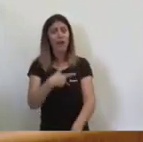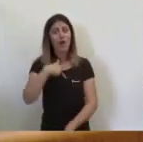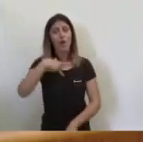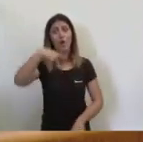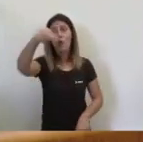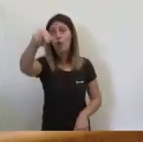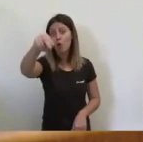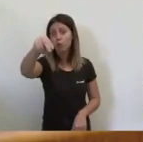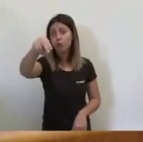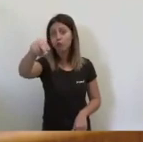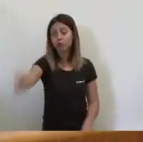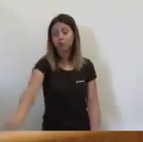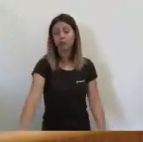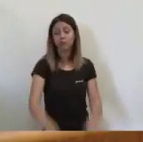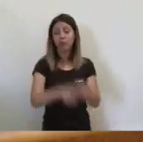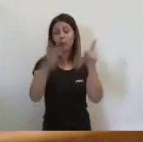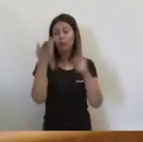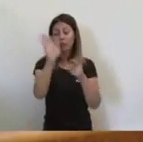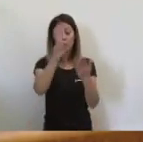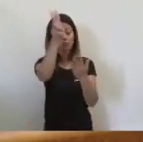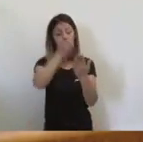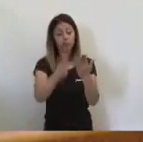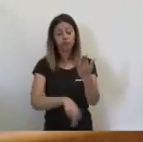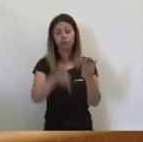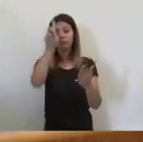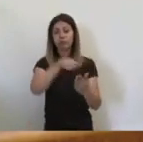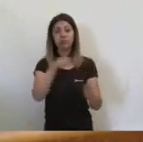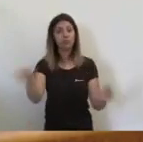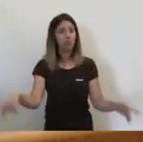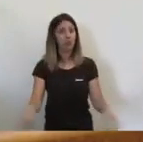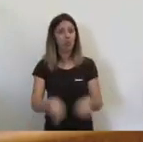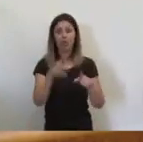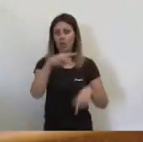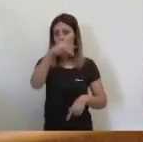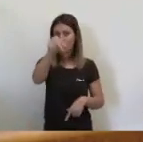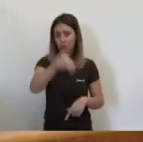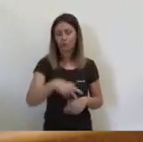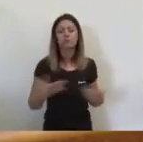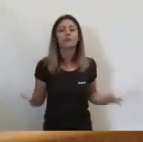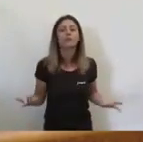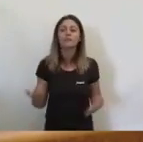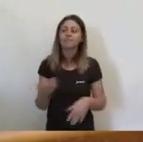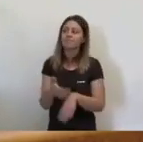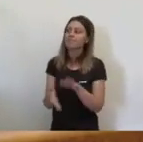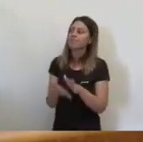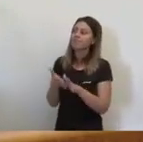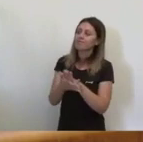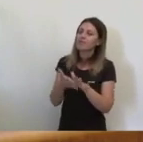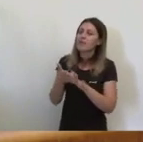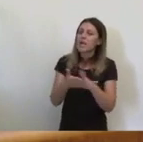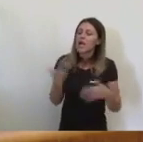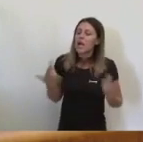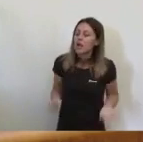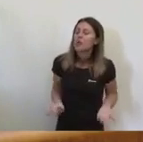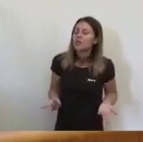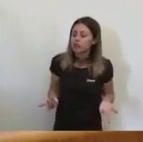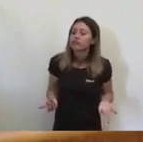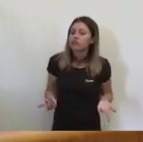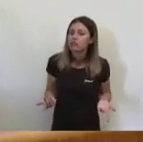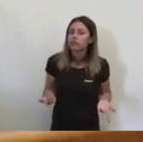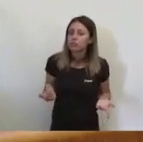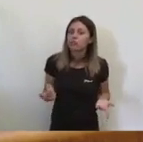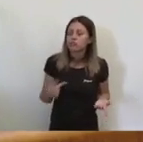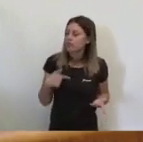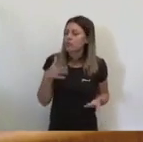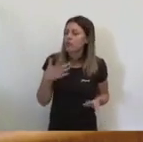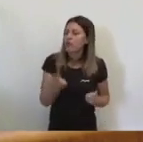sense llegir-se la proposta. Senyor diputat de Ciudadanos, jo avui anava a començar la meva exposició en les coses en les quals